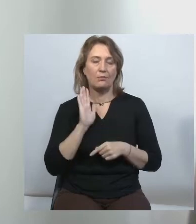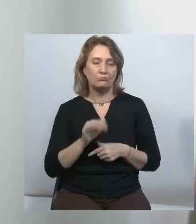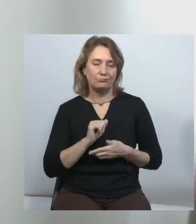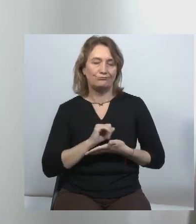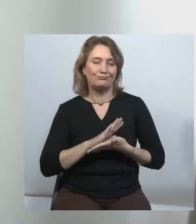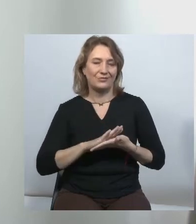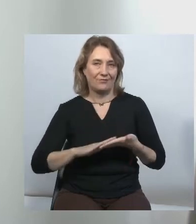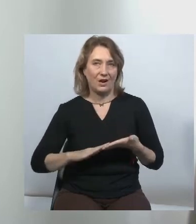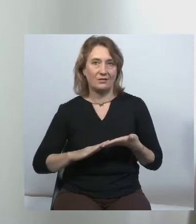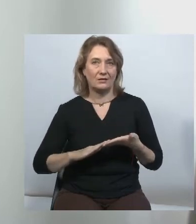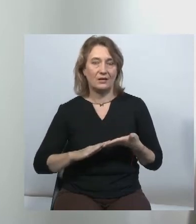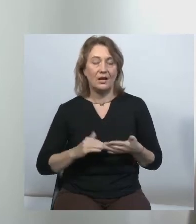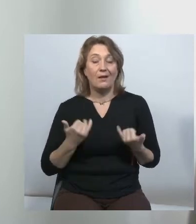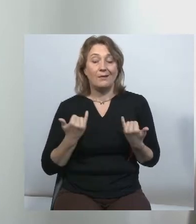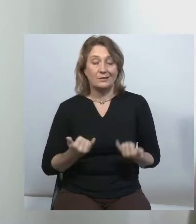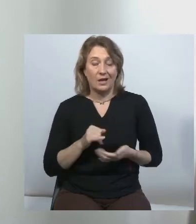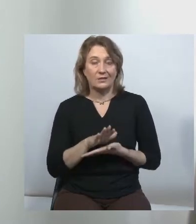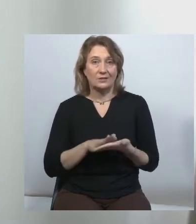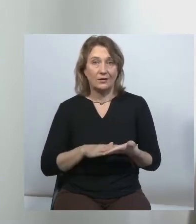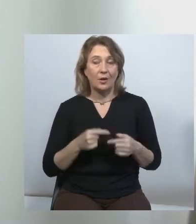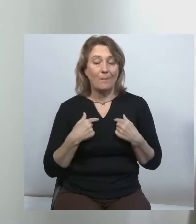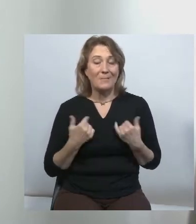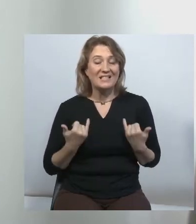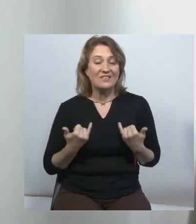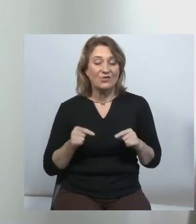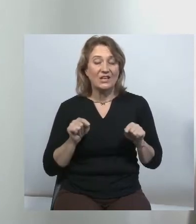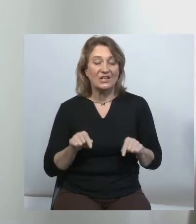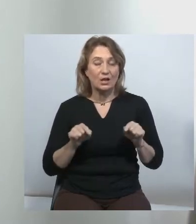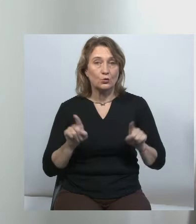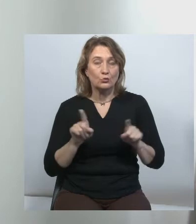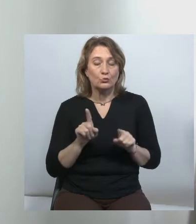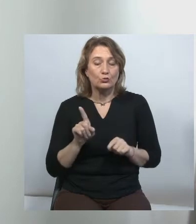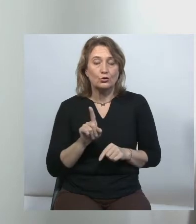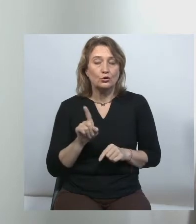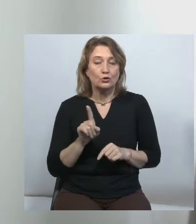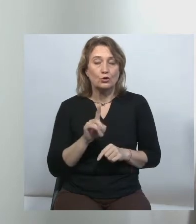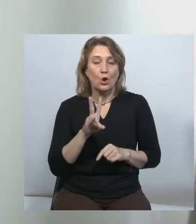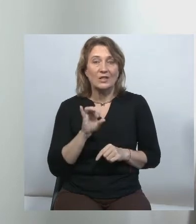зараз це так само триває. Ми сьогодні для того, щоб хоч щонебудь змінити,